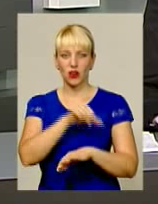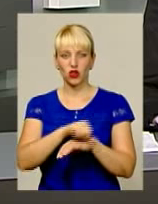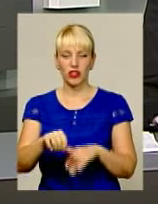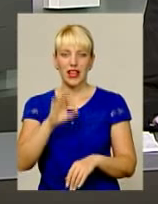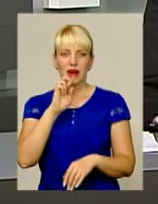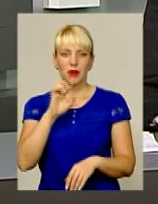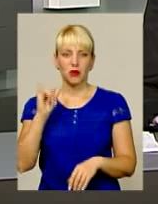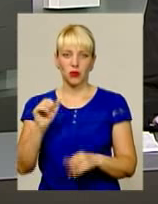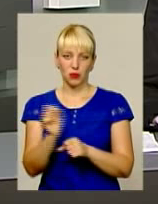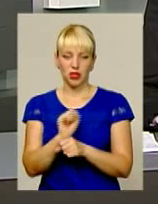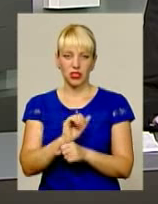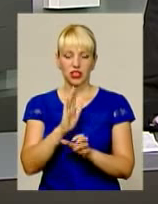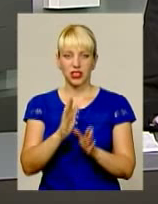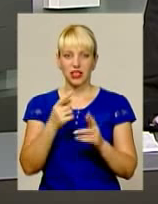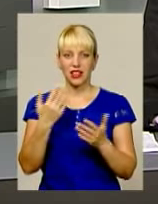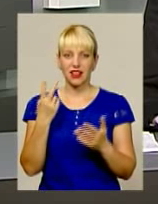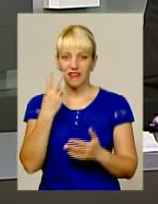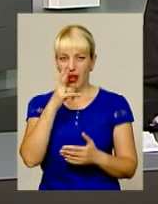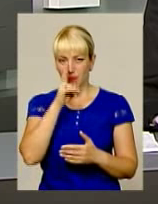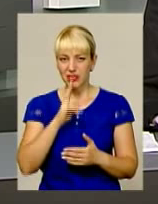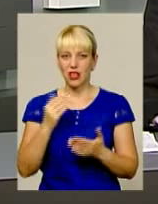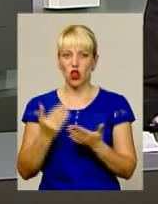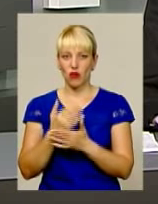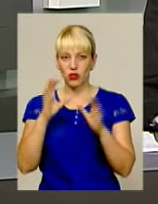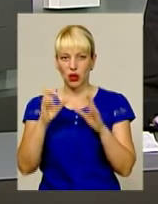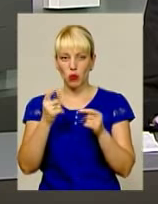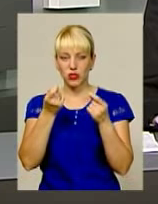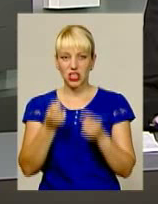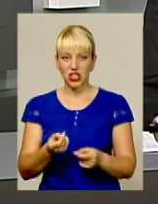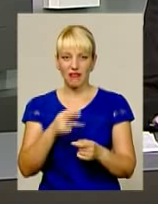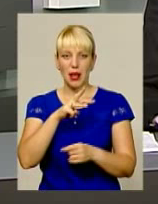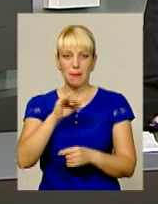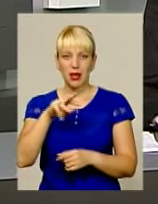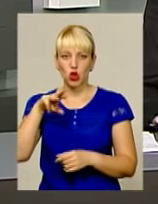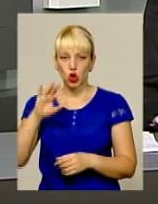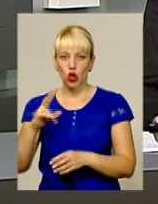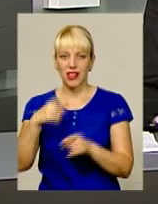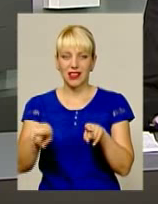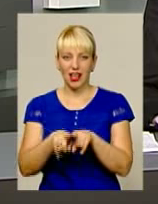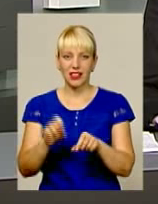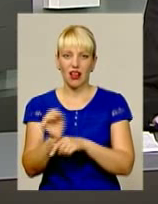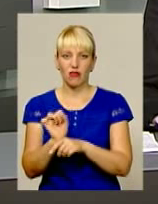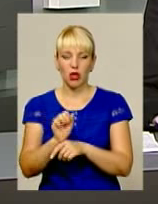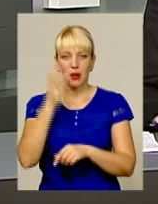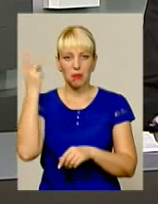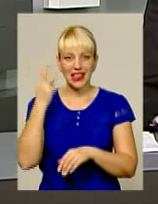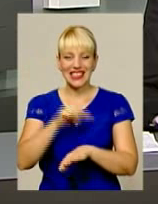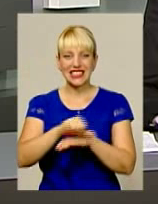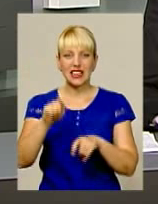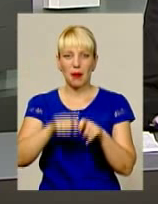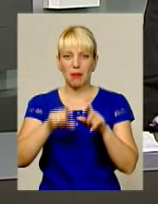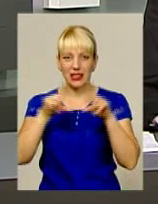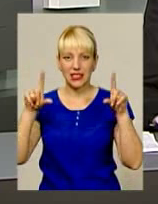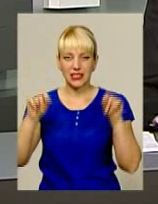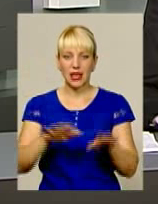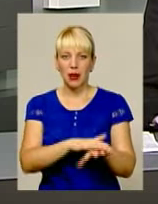вживаних авто. Лише за два місяці дії нового закону щодо здешевлення мита на такі автомобілі, хмельницька митниця перерахувала до державного